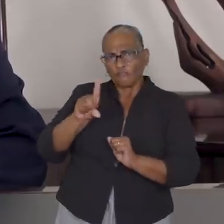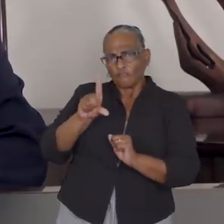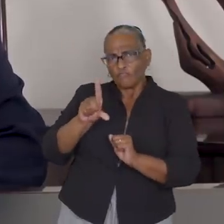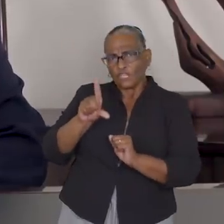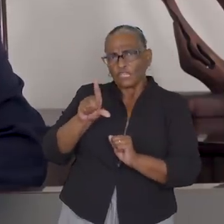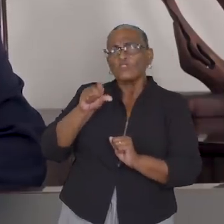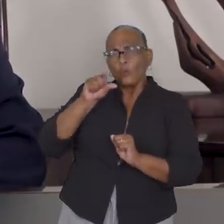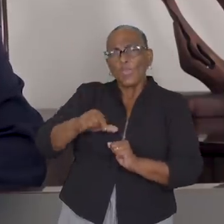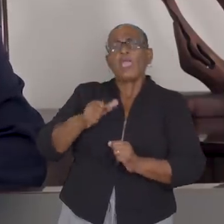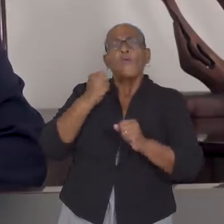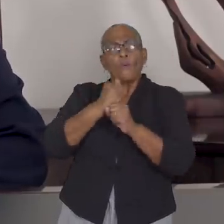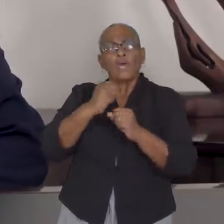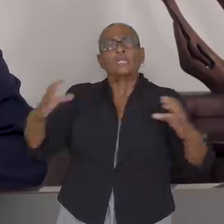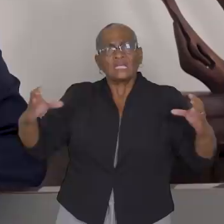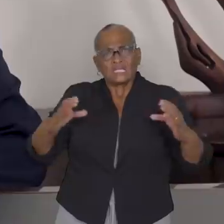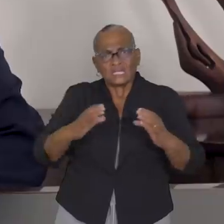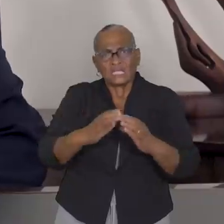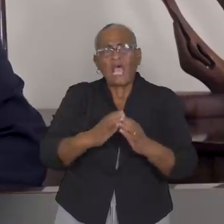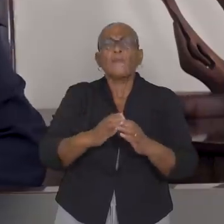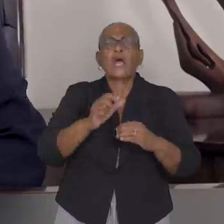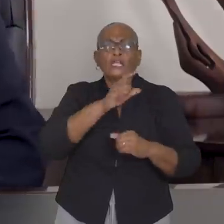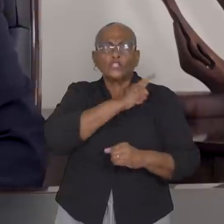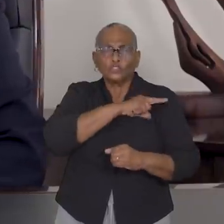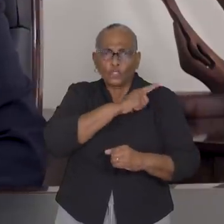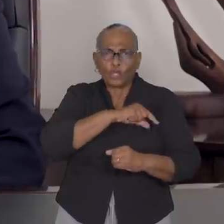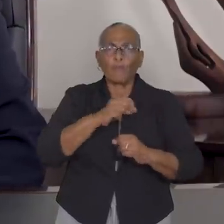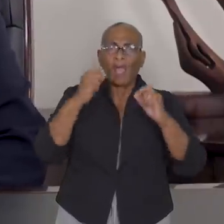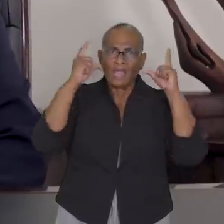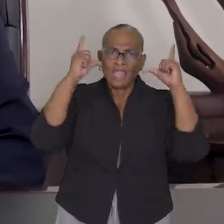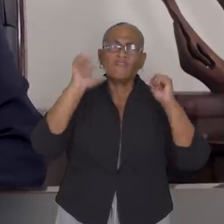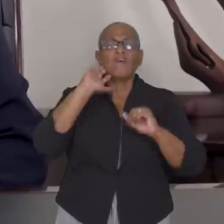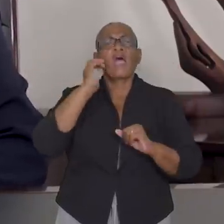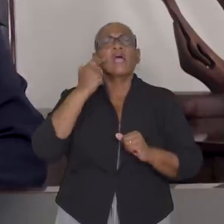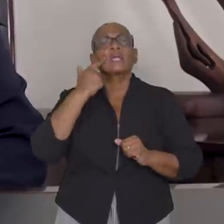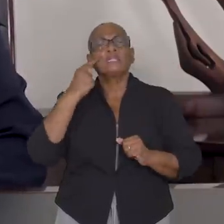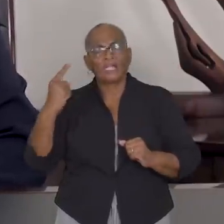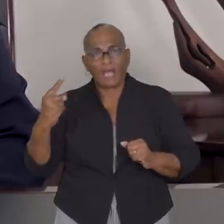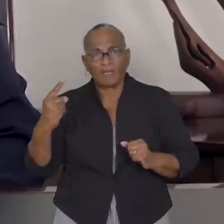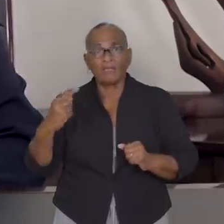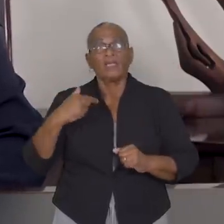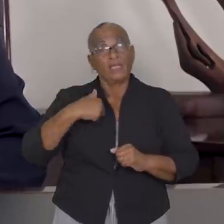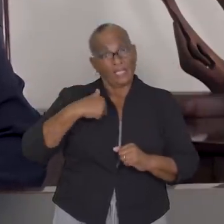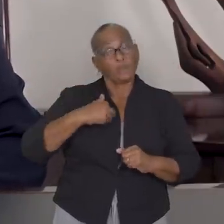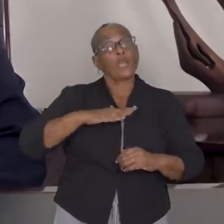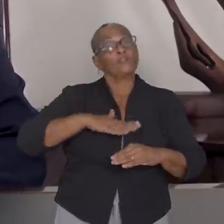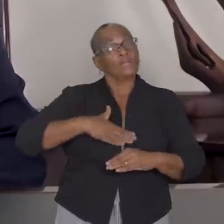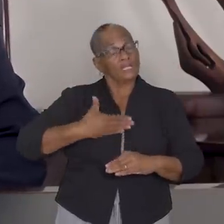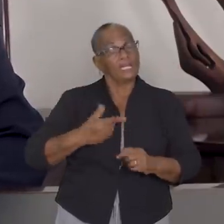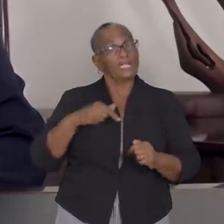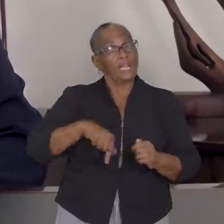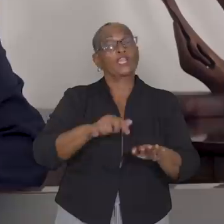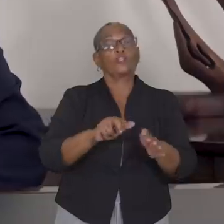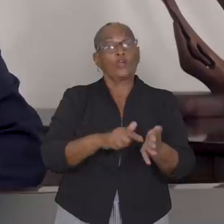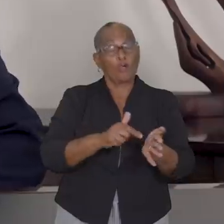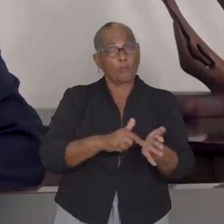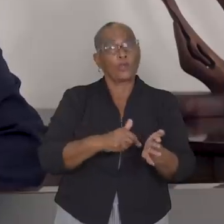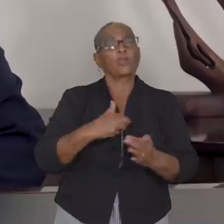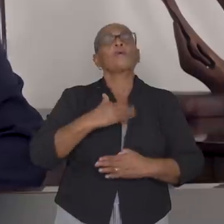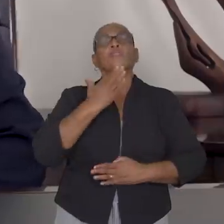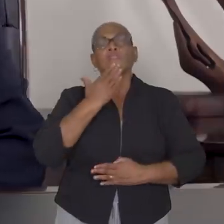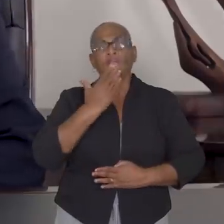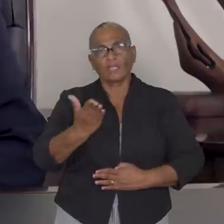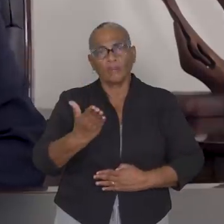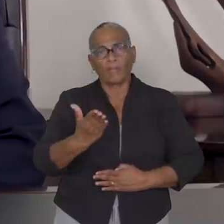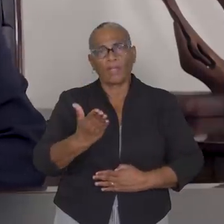van het virus werken we gezamenlijk naar normalisering van ons dagelijks leven. 12. maak van de gelegenheid